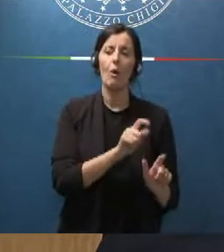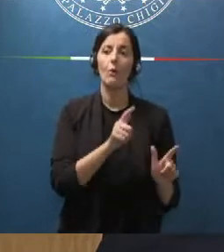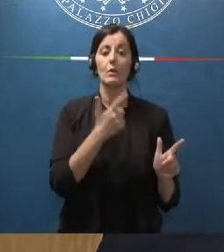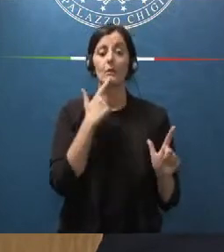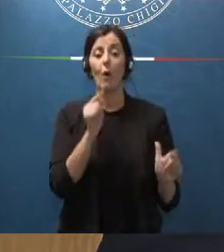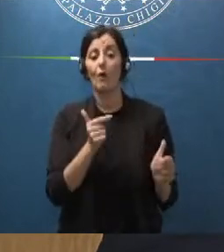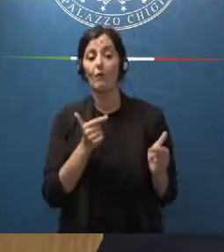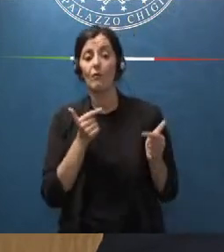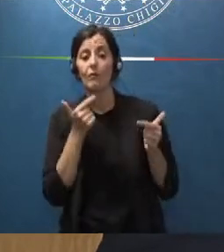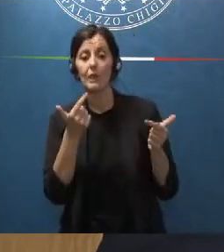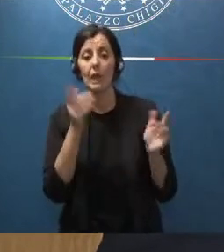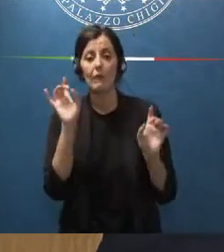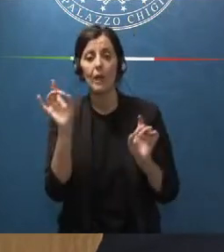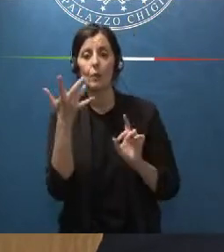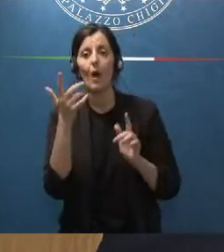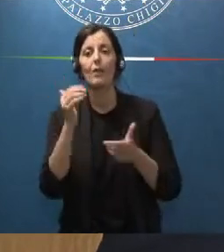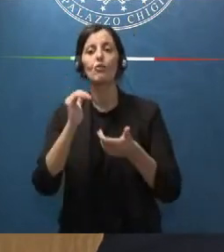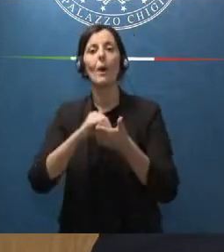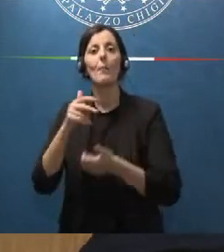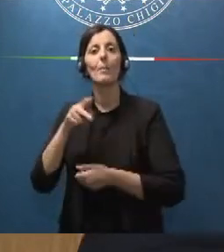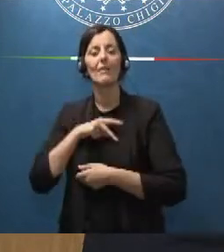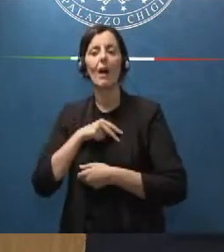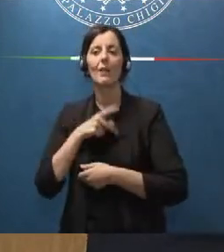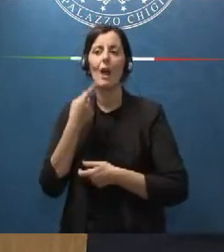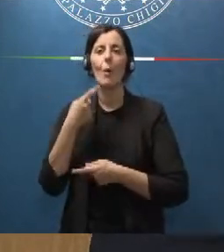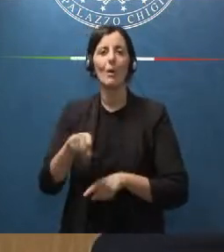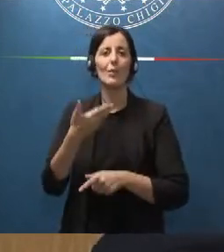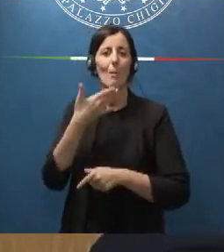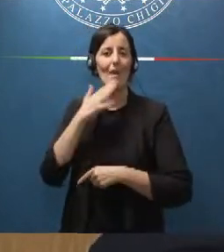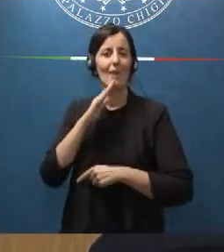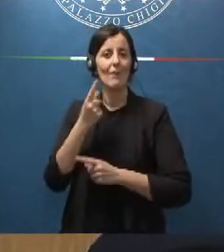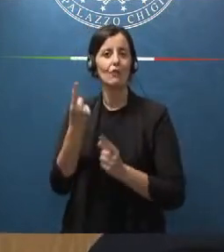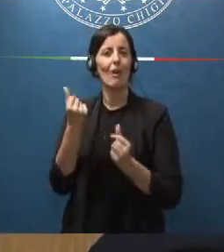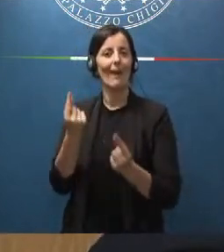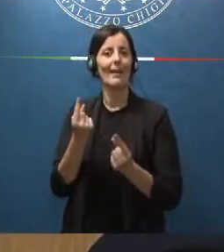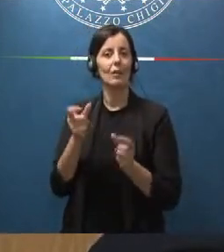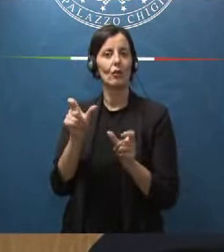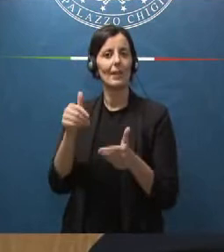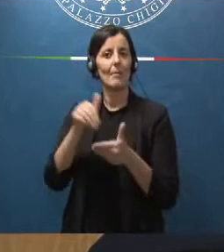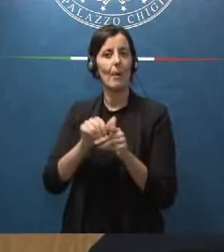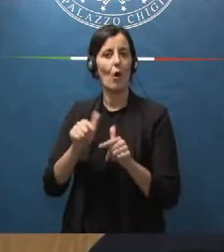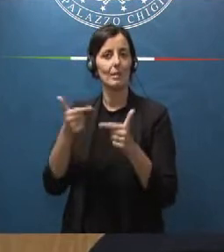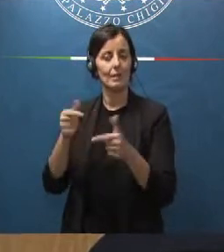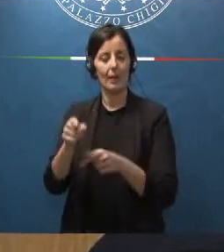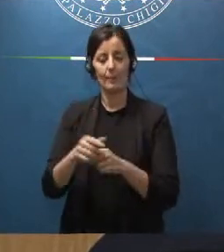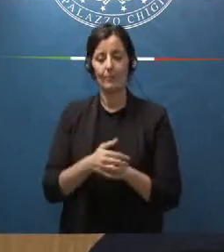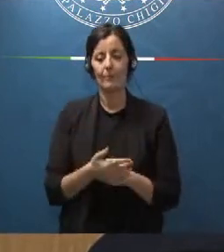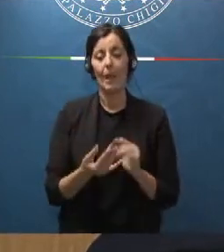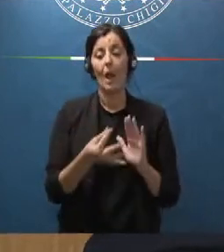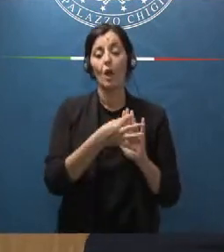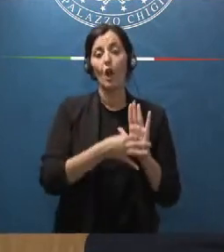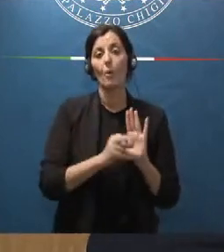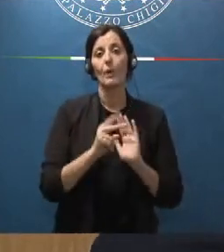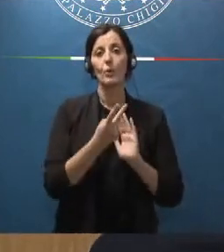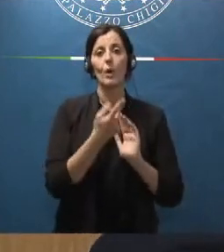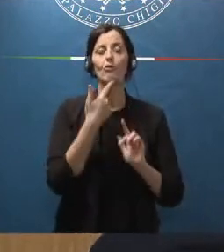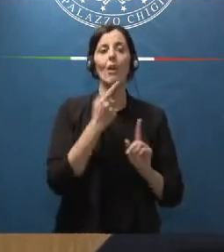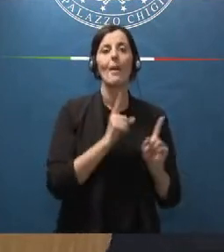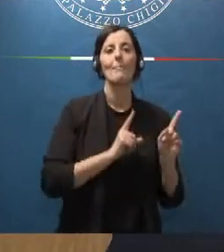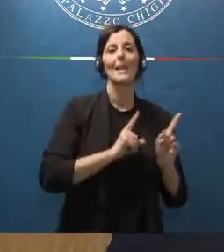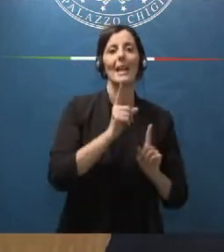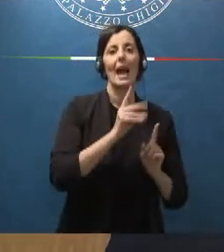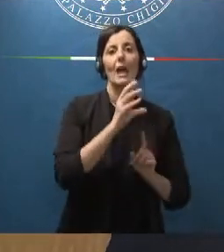eventuali società private questo beneficio del credito d'imposta due norme riguardano Milano Cortina